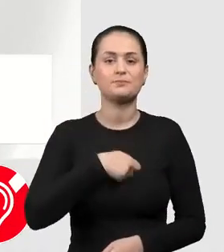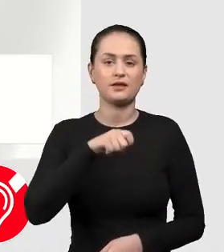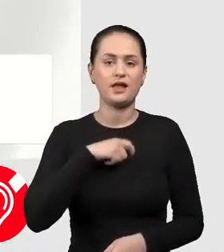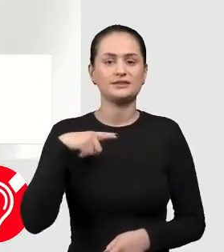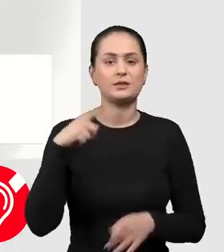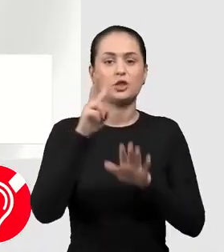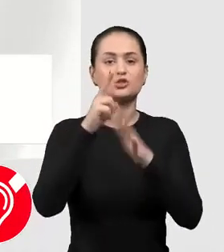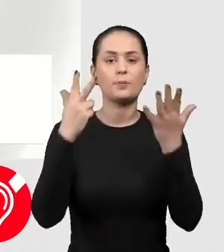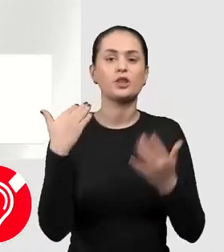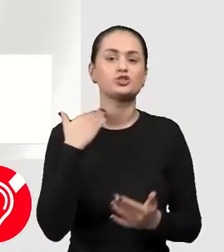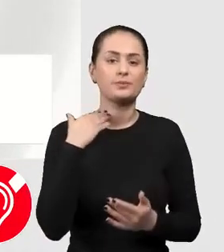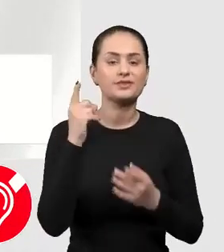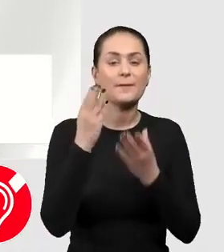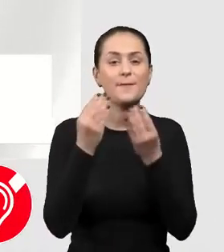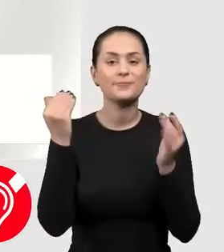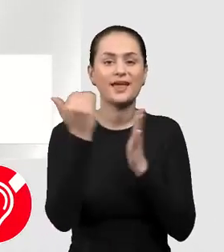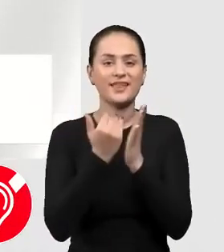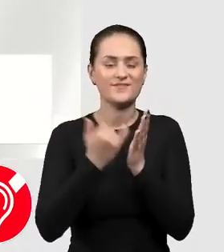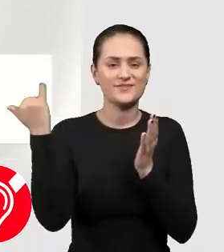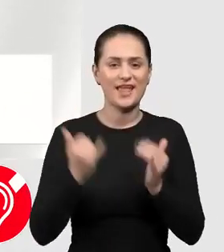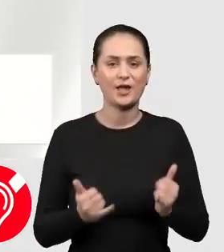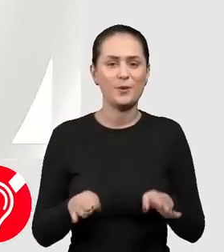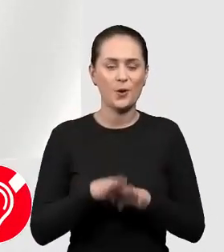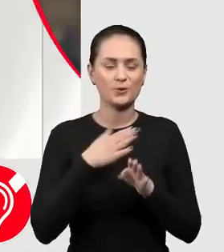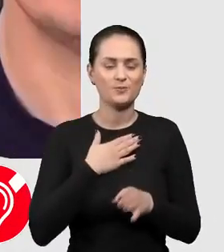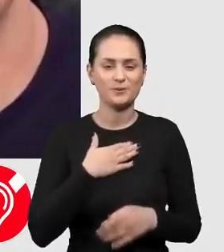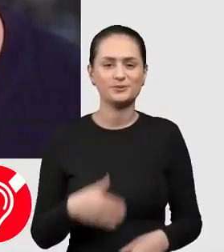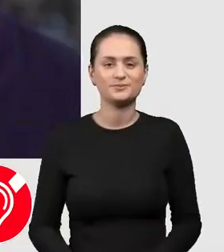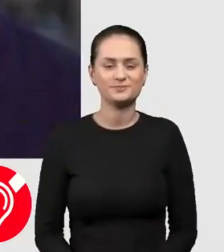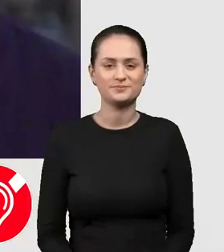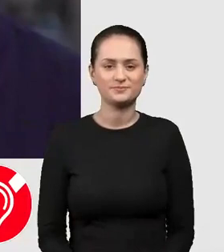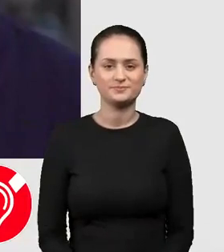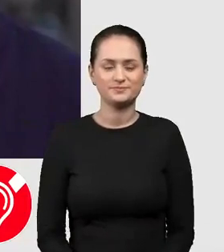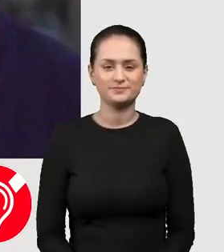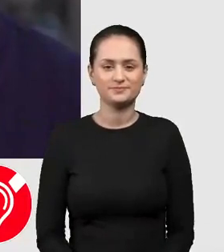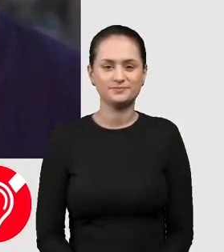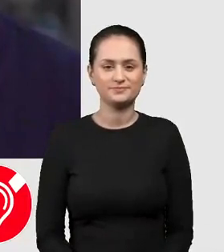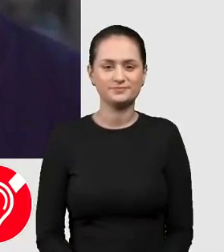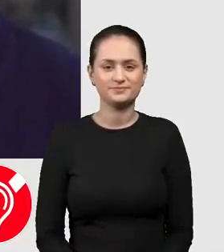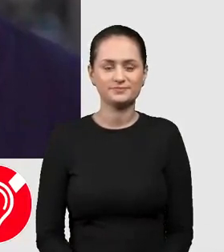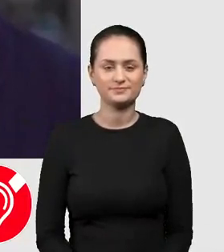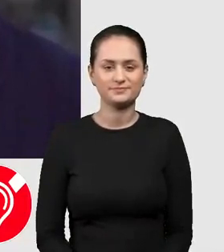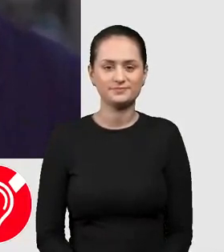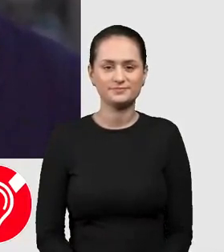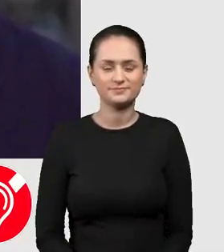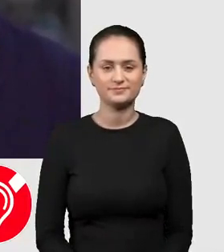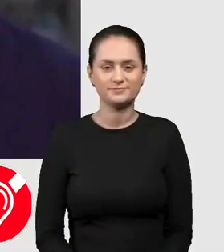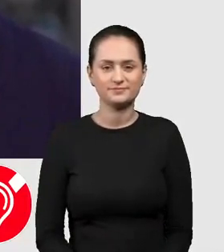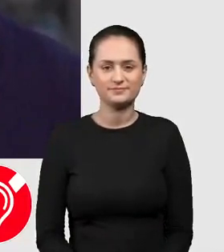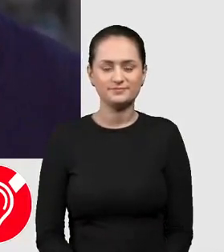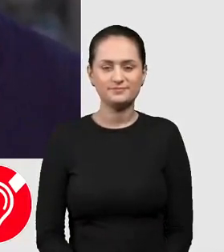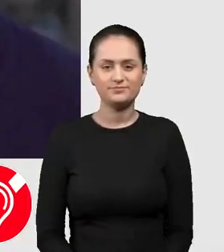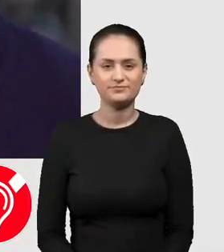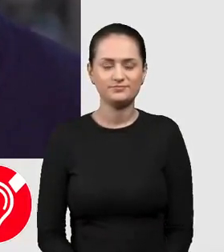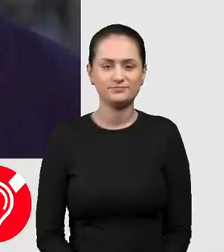28 decembrie. Dar cu mai multe detalii vine acum colegul meu, Felix Zamian, editor al FN News. Bună dimineața, Felix! Bună dimineața, Maria!